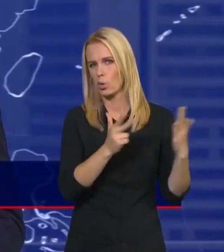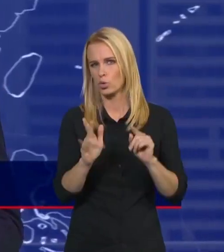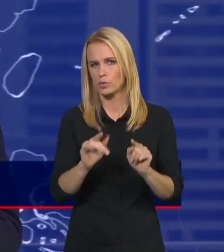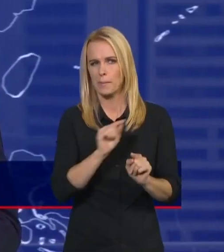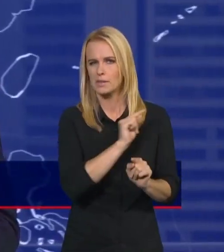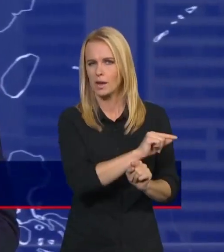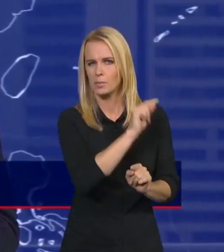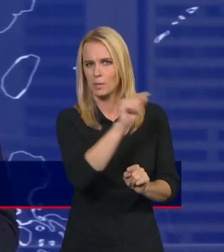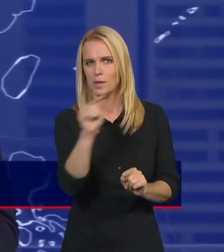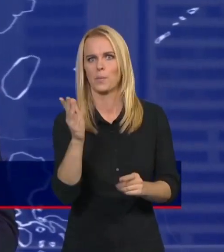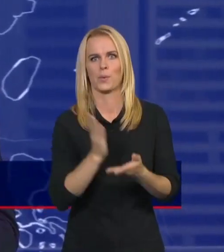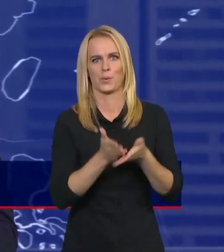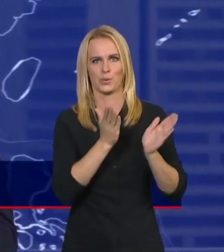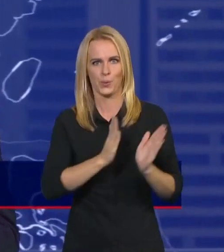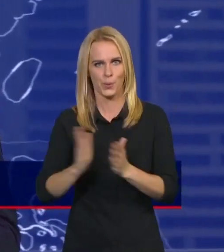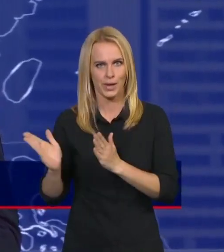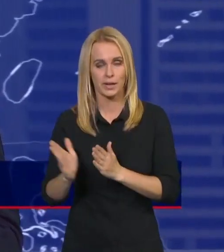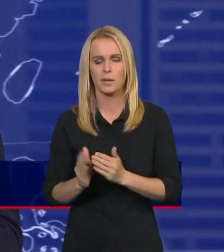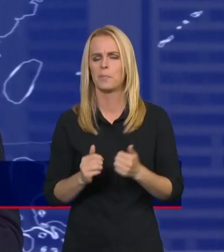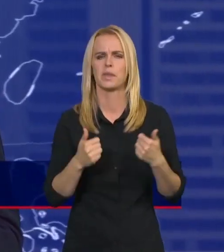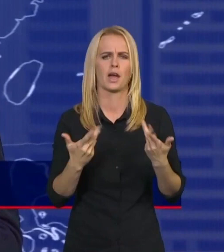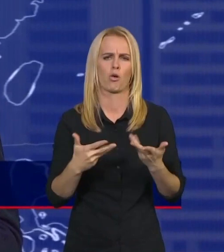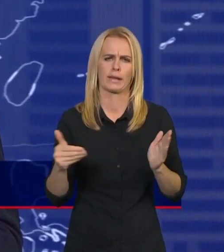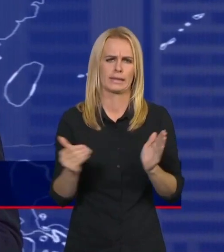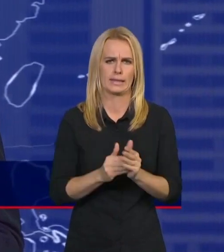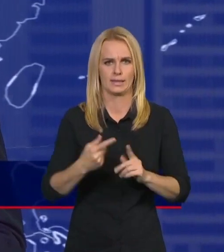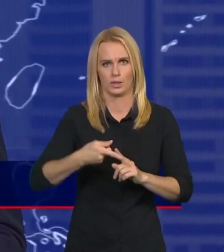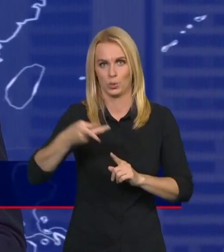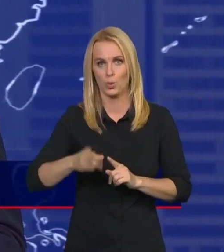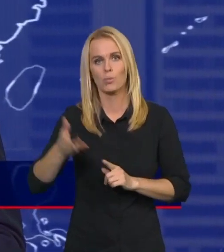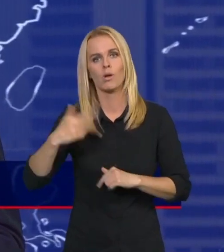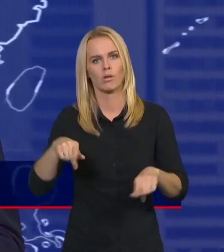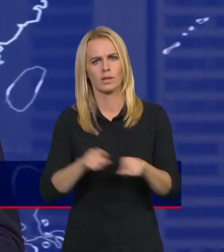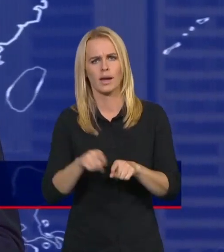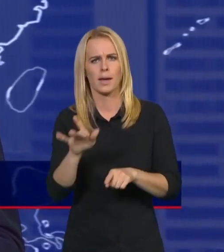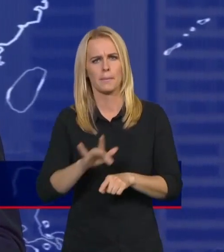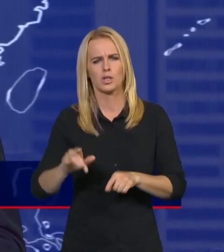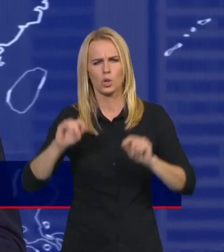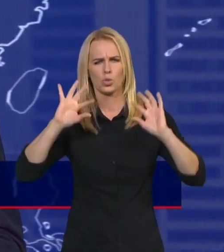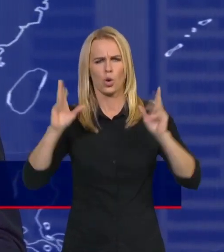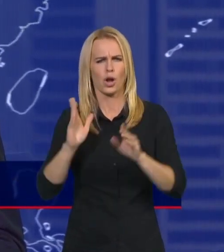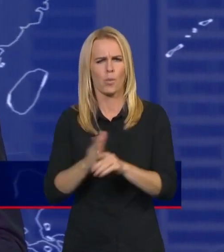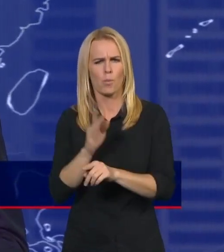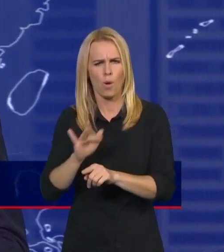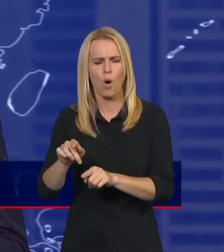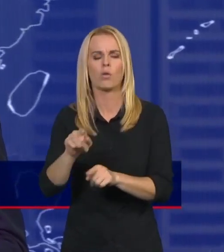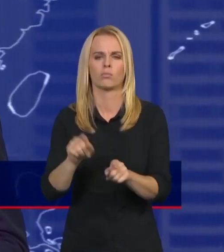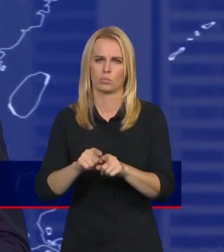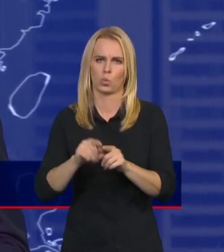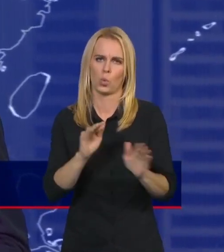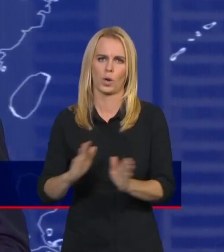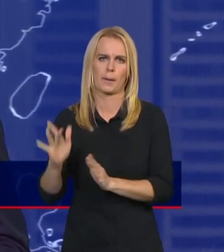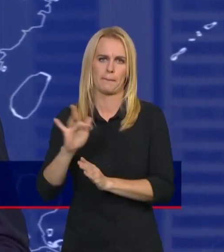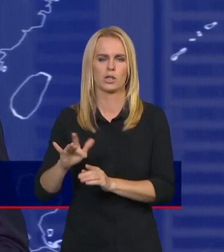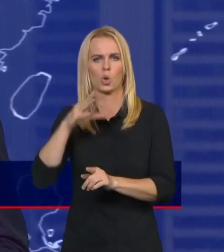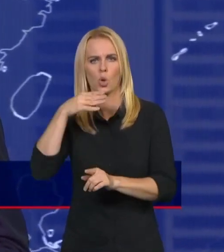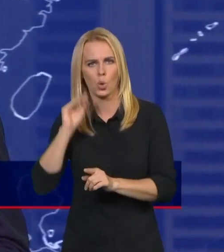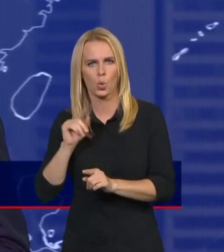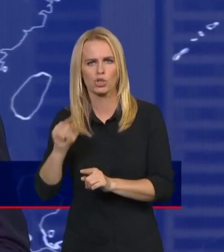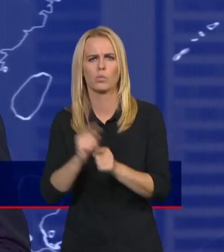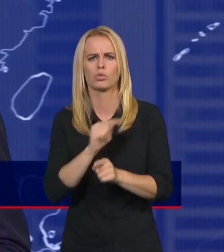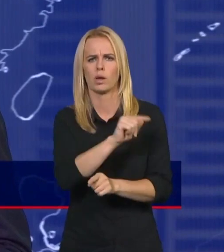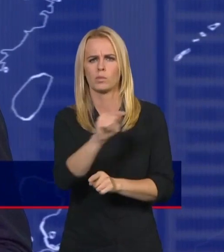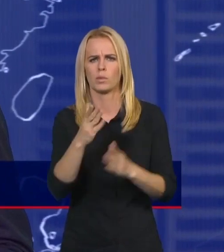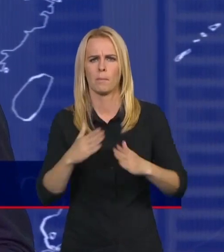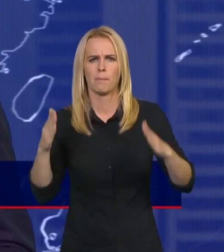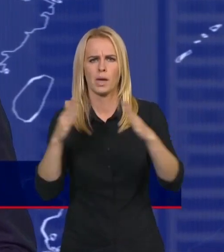Desítky tun odpadu odstranil tým z Ukliďme Česko, také po tornádu v okolí Hrušek a Mikulčic na Moravě. Dnes jednotlivci i celé